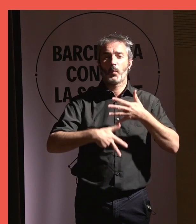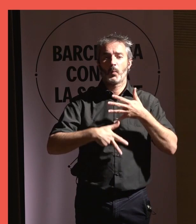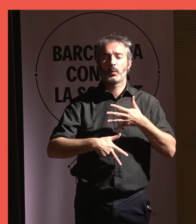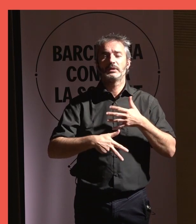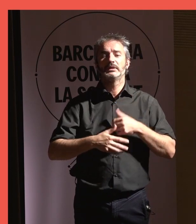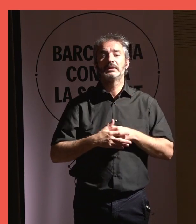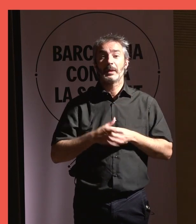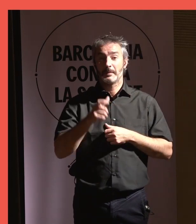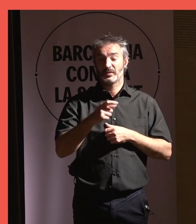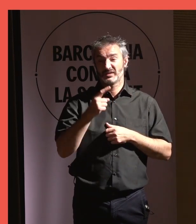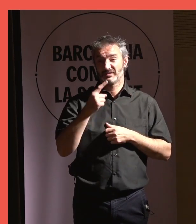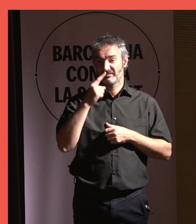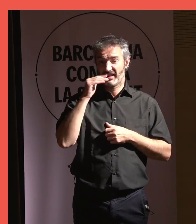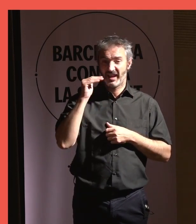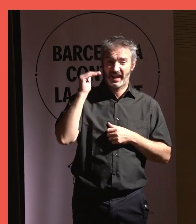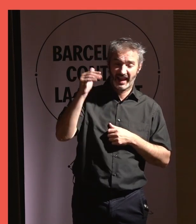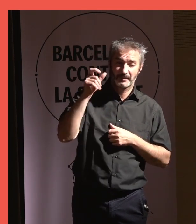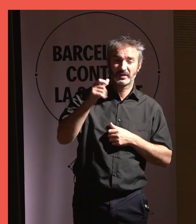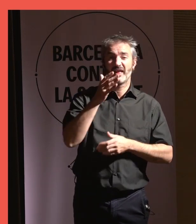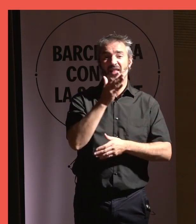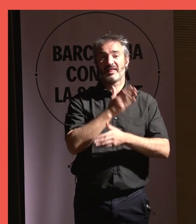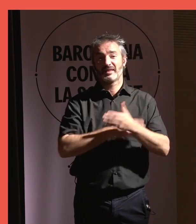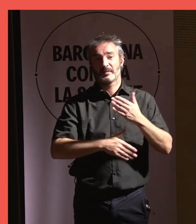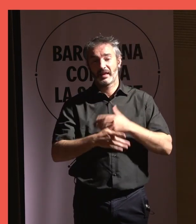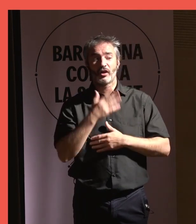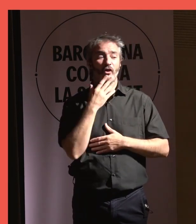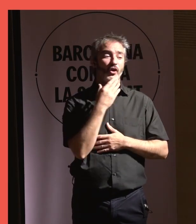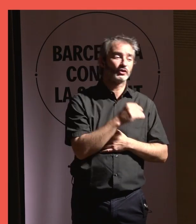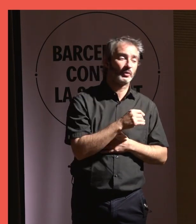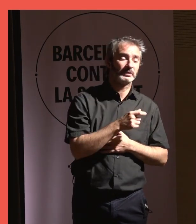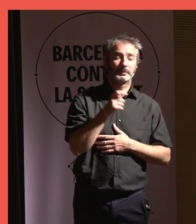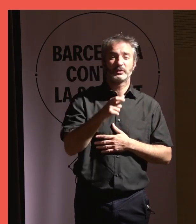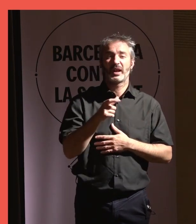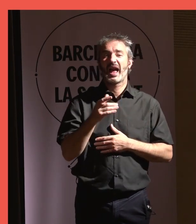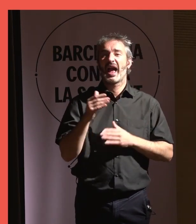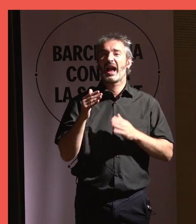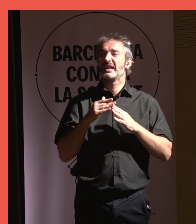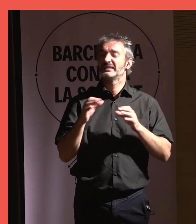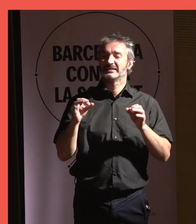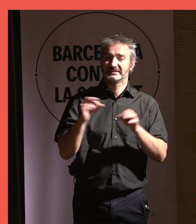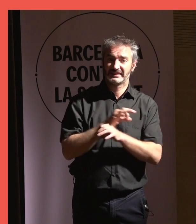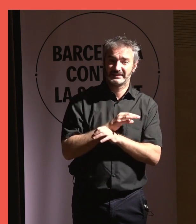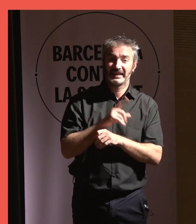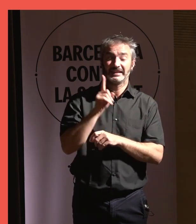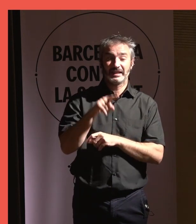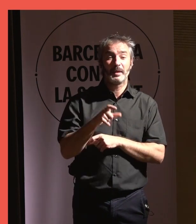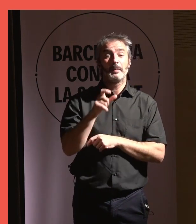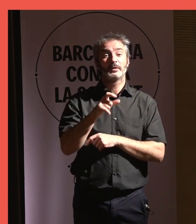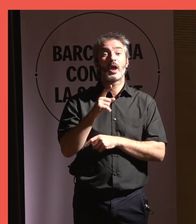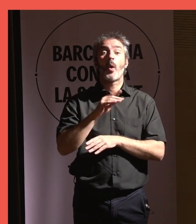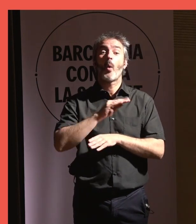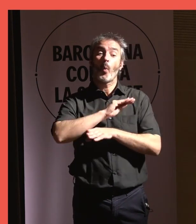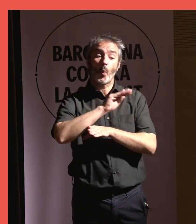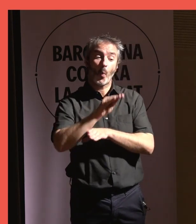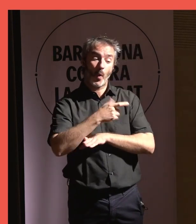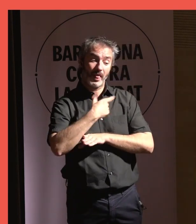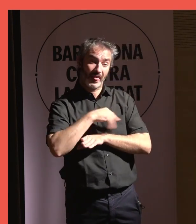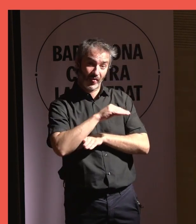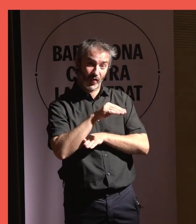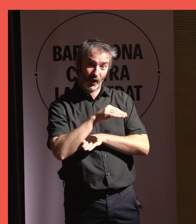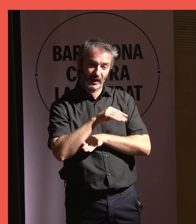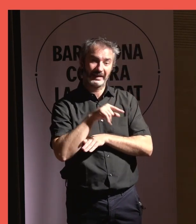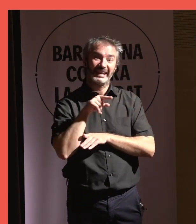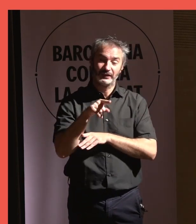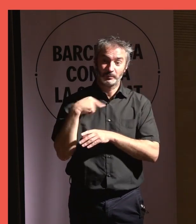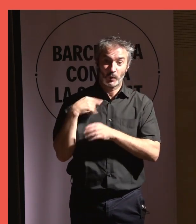Les persones grans, les persones amb discapacitats, els joves, les persones sense llarg i les persones cuidadores són els